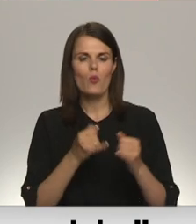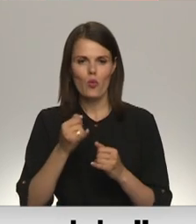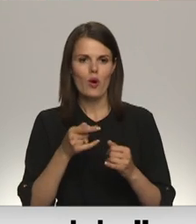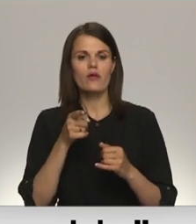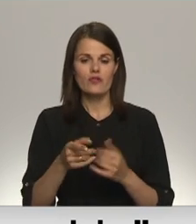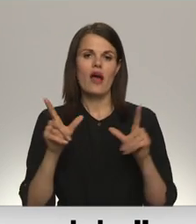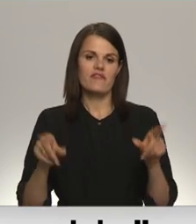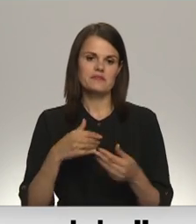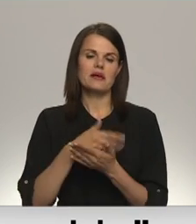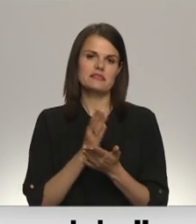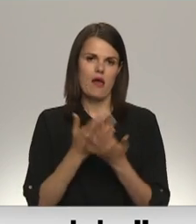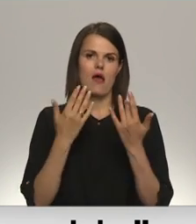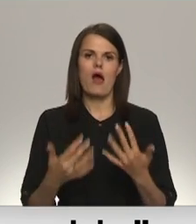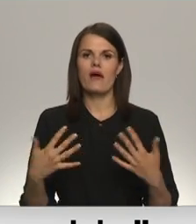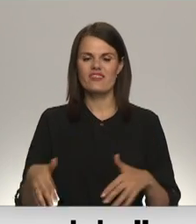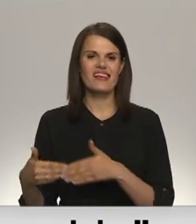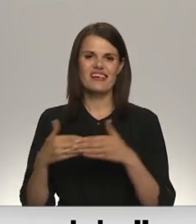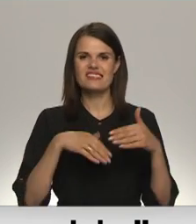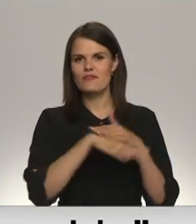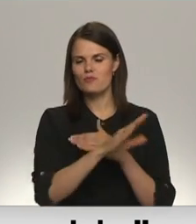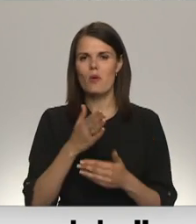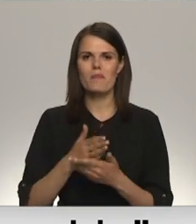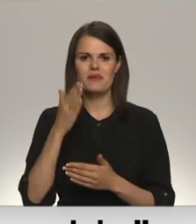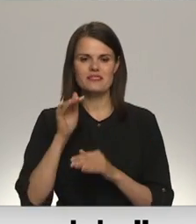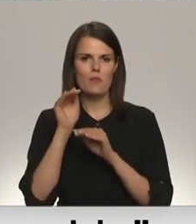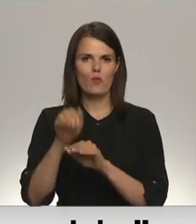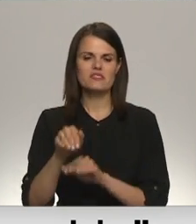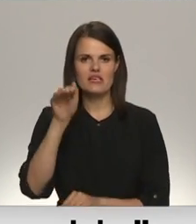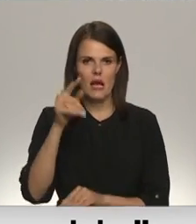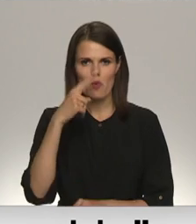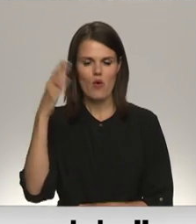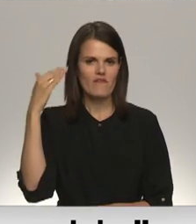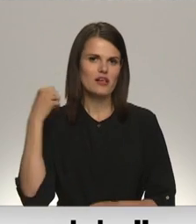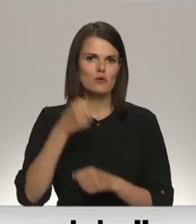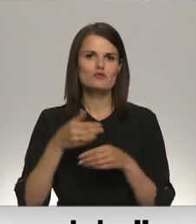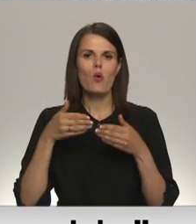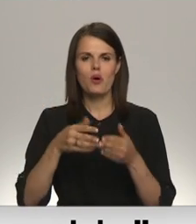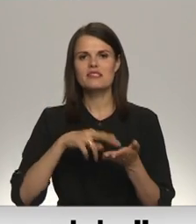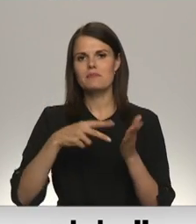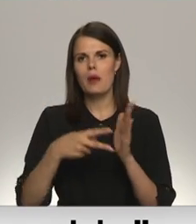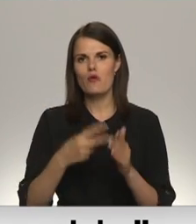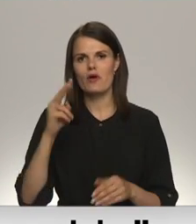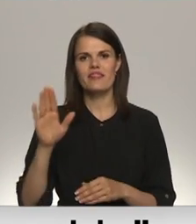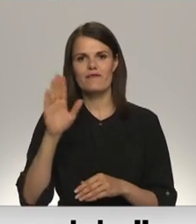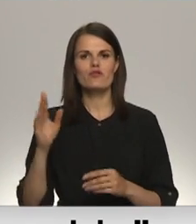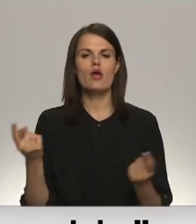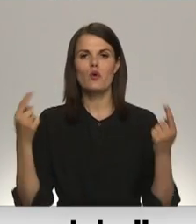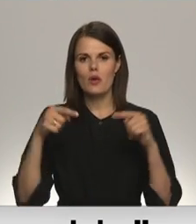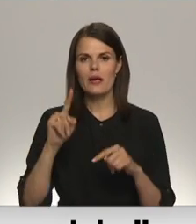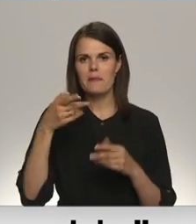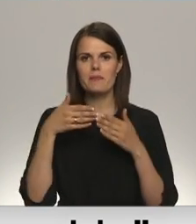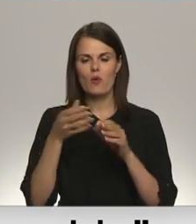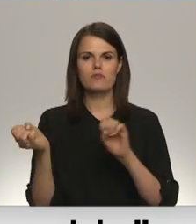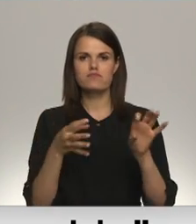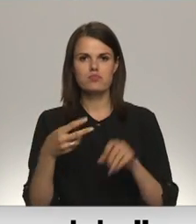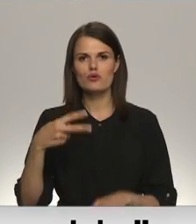ir atrisinājusies. Izvest bīstamo amāņa, uzskrājumu no vēnspēles ostas plāno tuvāko divu dienu laikā. Pirmajā kuģī tiks iekrauc ap